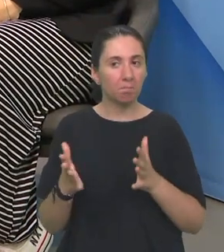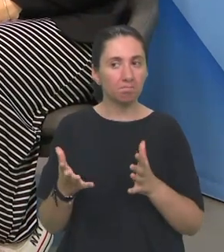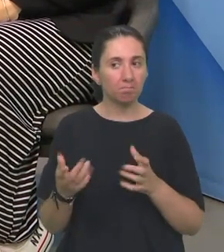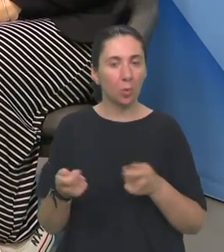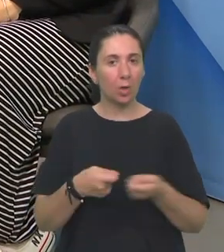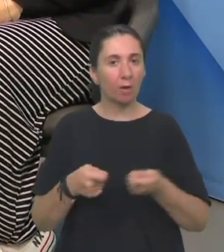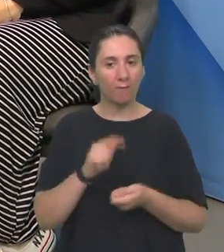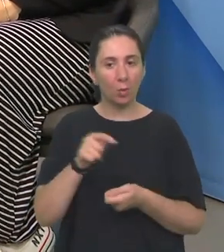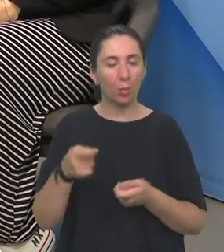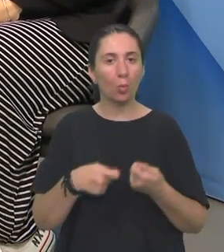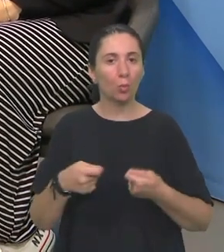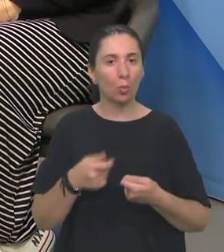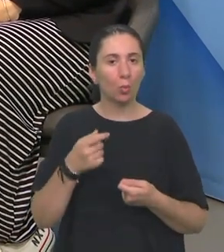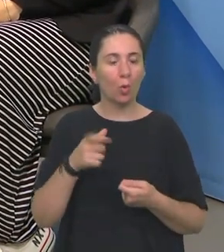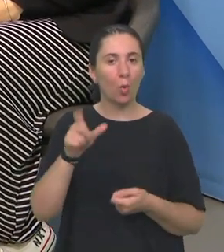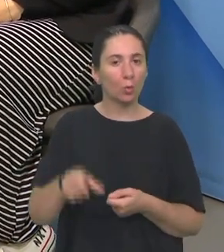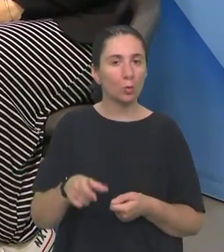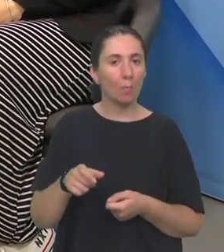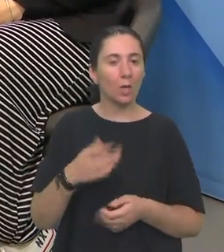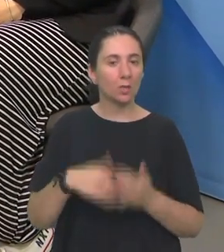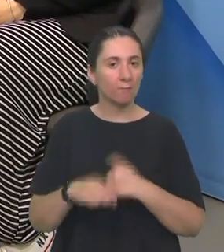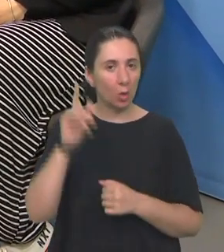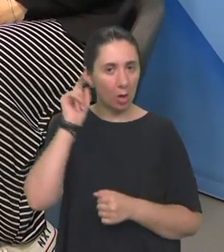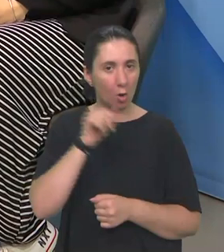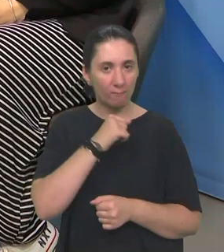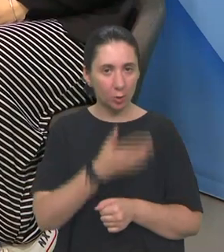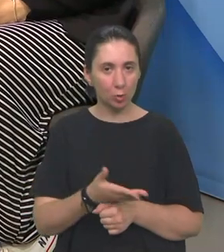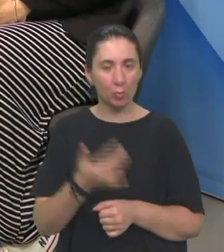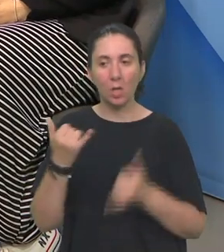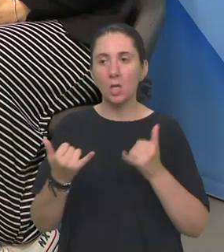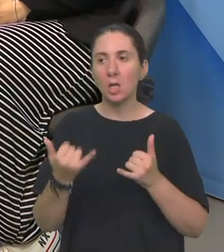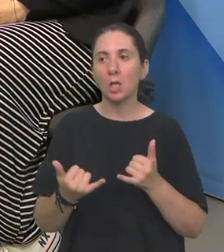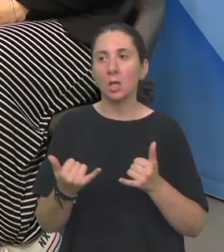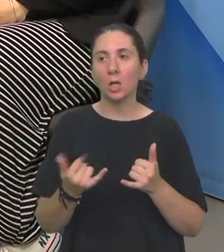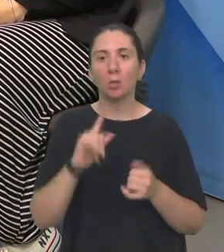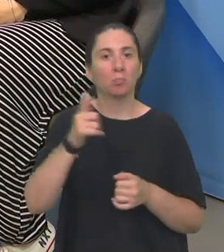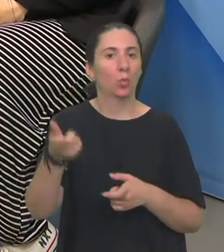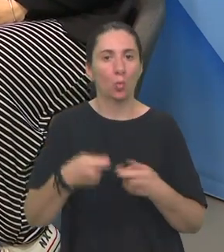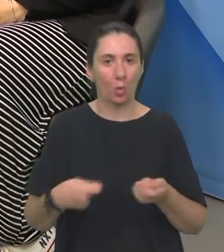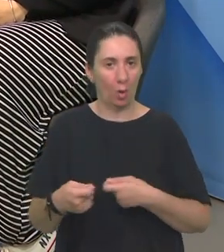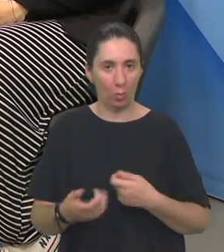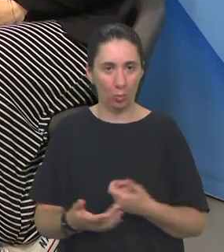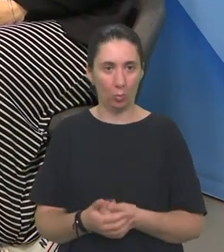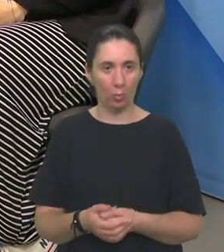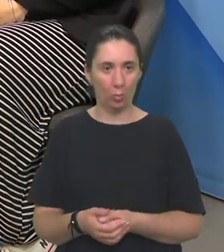nekakvim udrugama? Udruga osoba sa invaliditetom u Karlovačkoj županiji ili neka druga udruga?